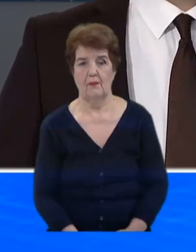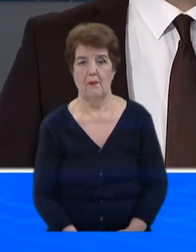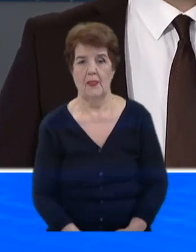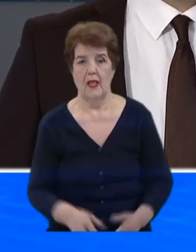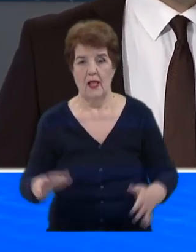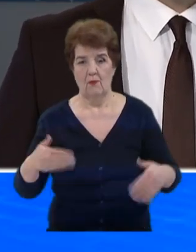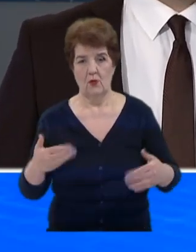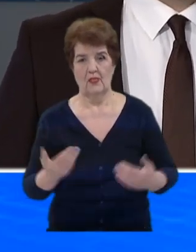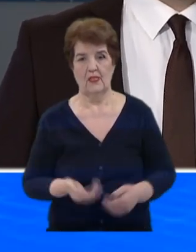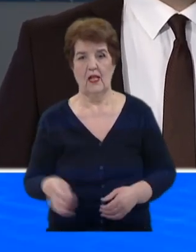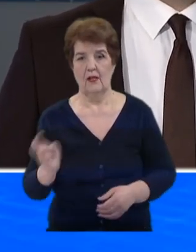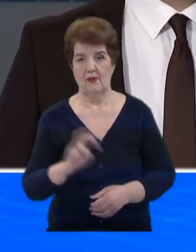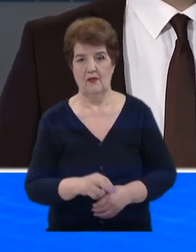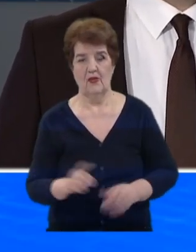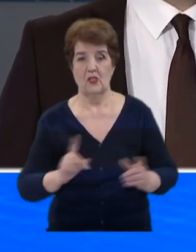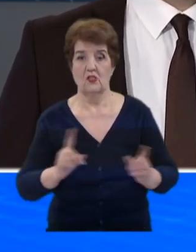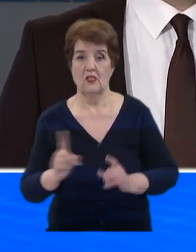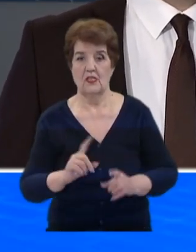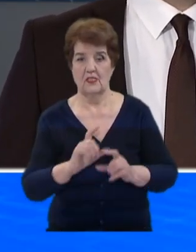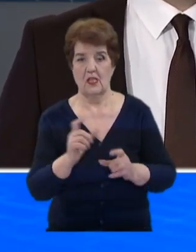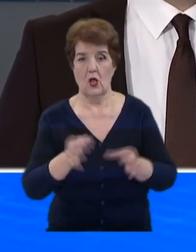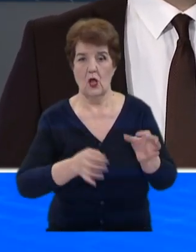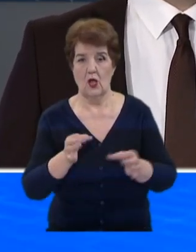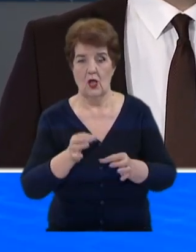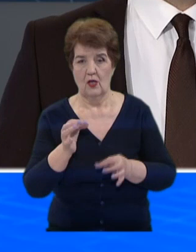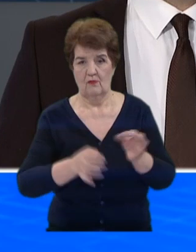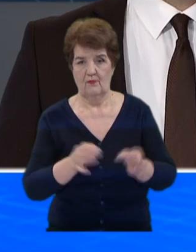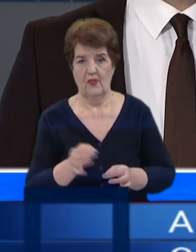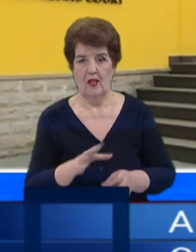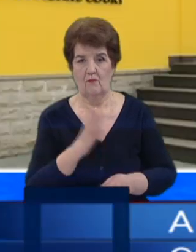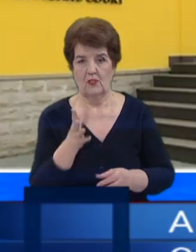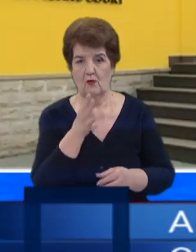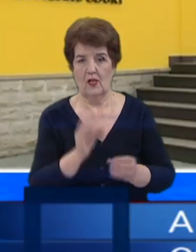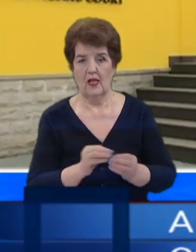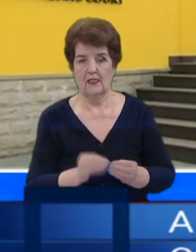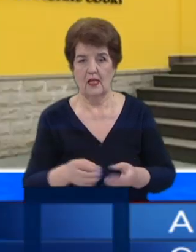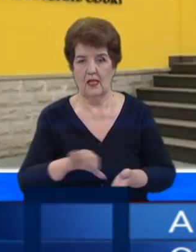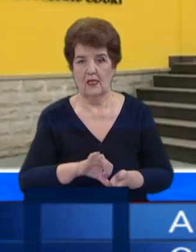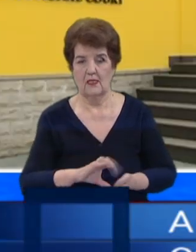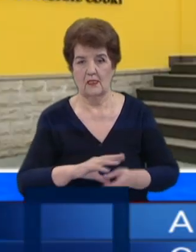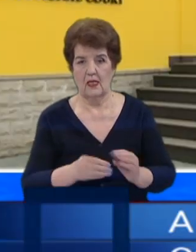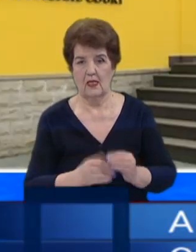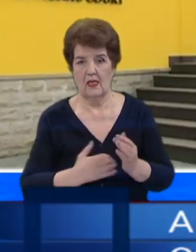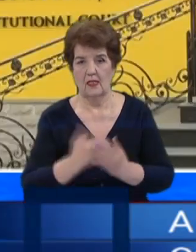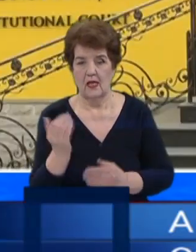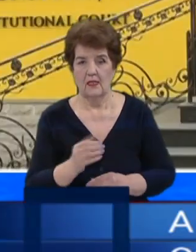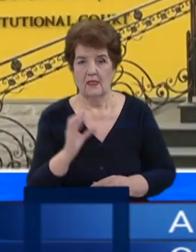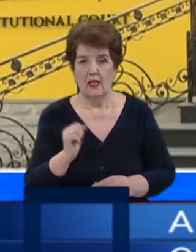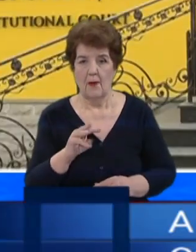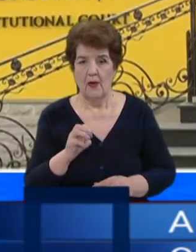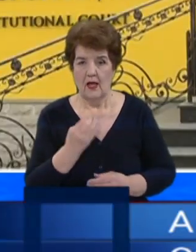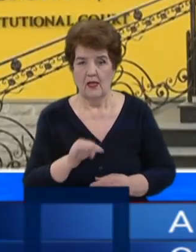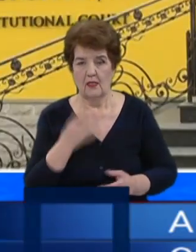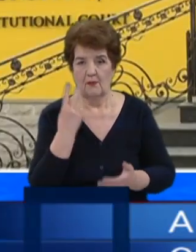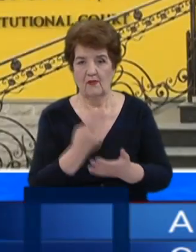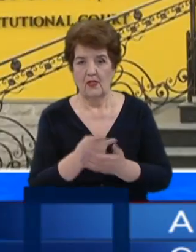Bună seara și bine v-am găsit. Ședința Curții Constituționale a început la ora 10. Reprezentantul președinției la Nalta Curte, Olesea Stamate, spune că